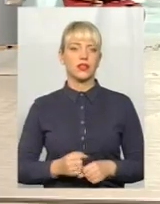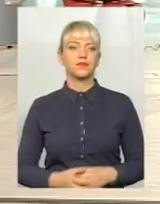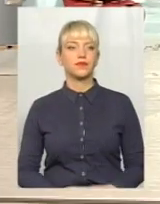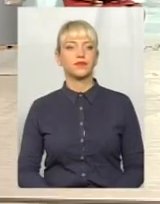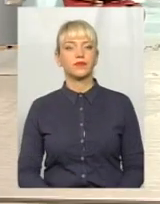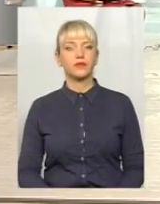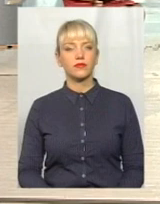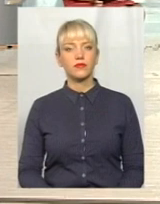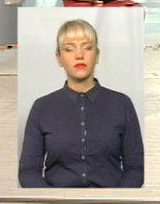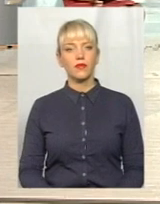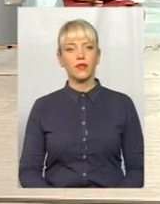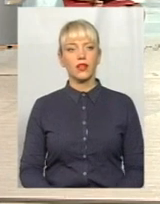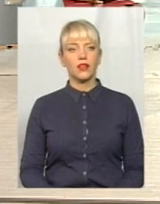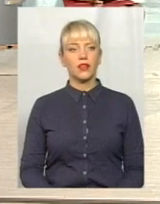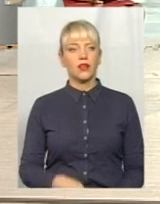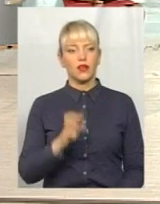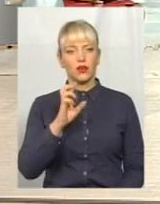пане Леонід. Пане Борис,